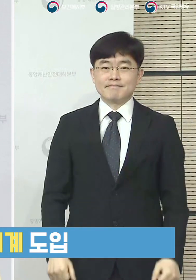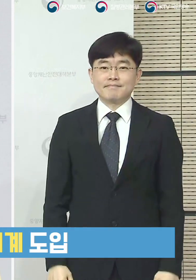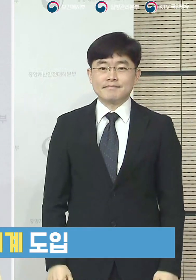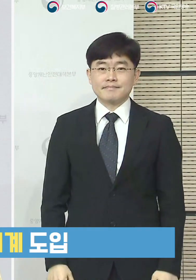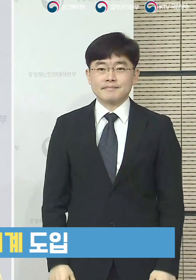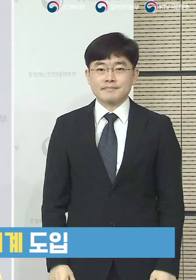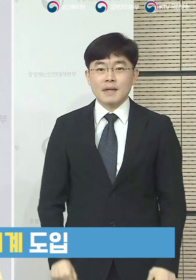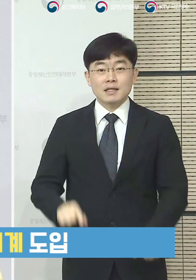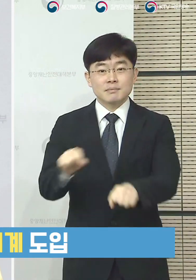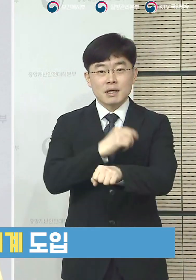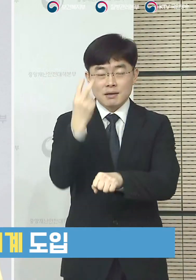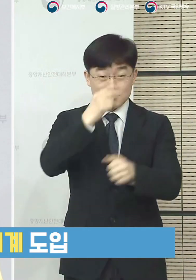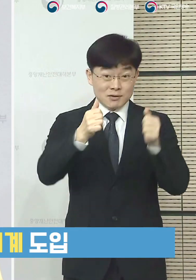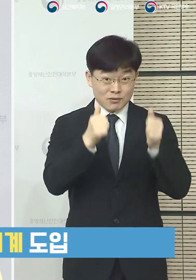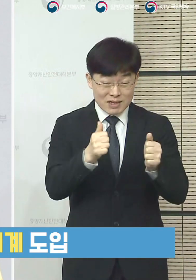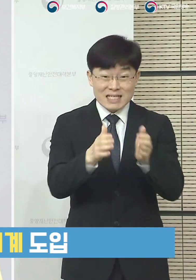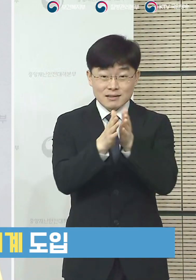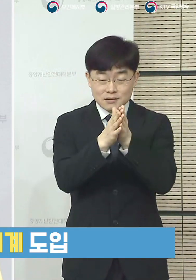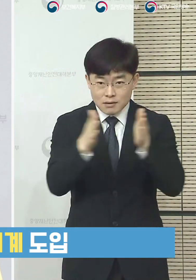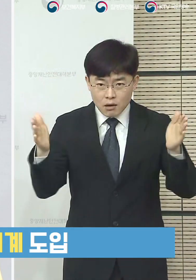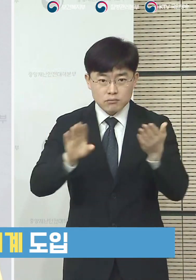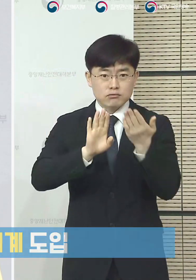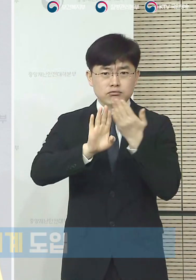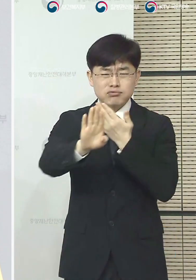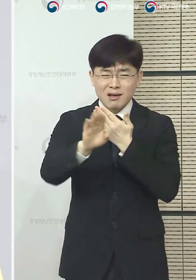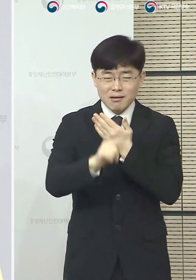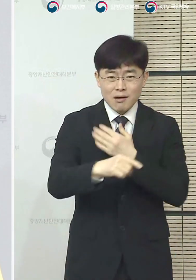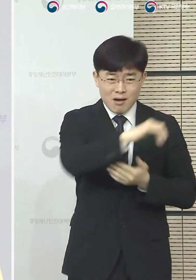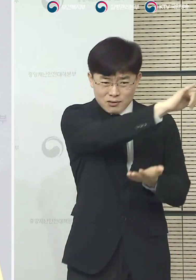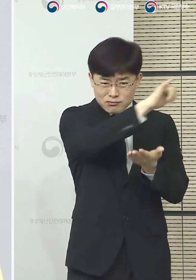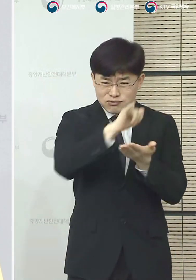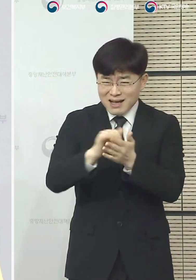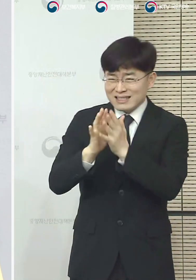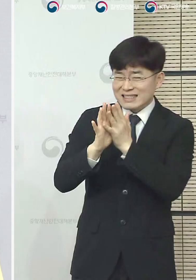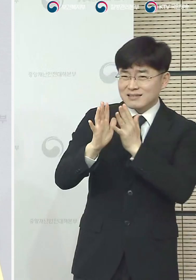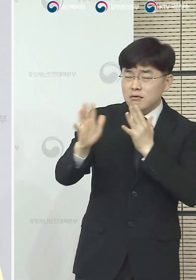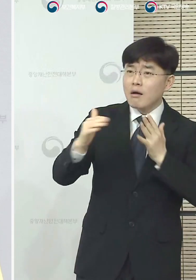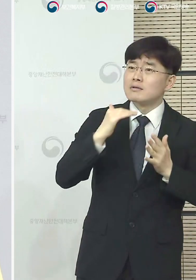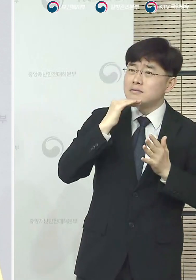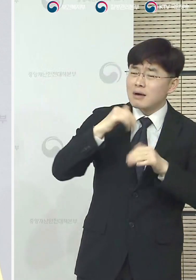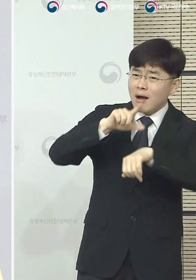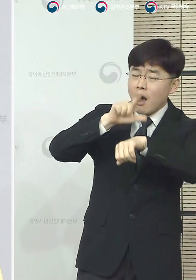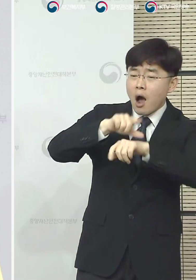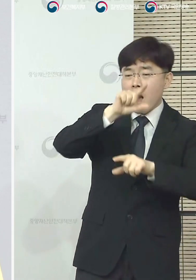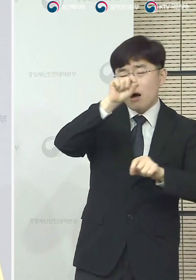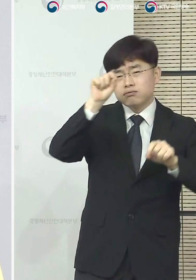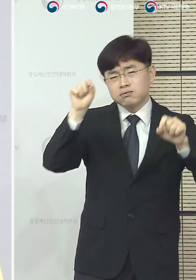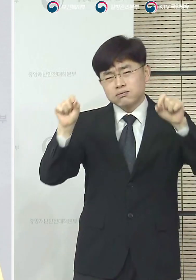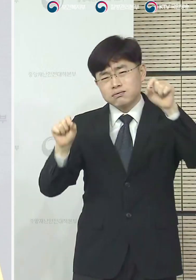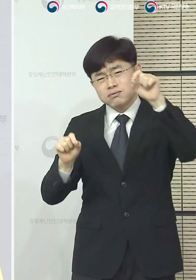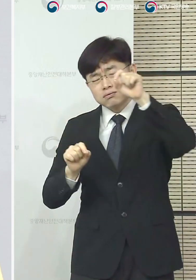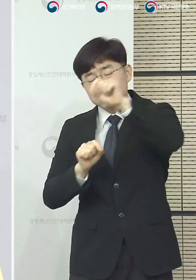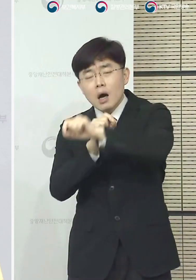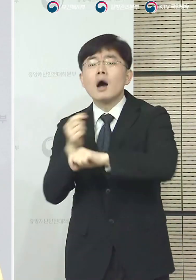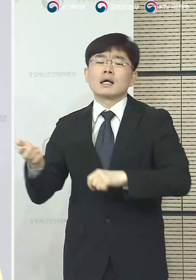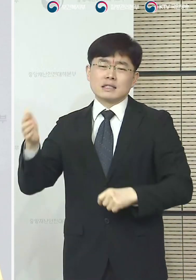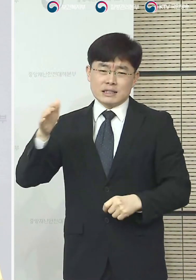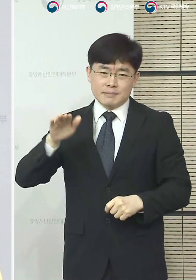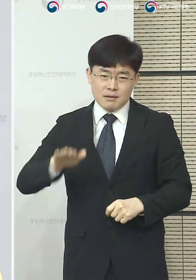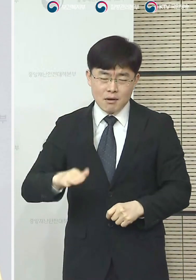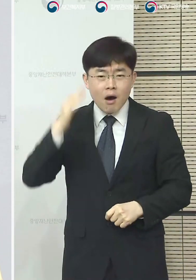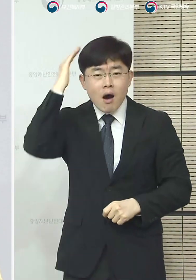특별 입국 절차 확대로 입국 절차가 까다로워지고 대기시간 증가 등 불편이 있겠으나 국민과